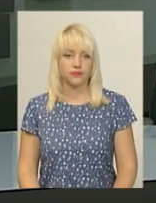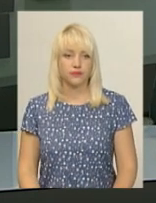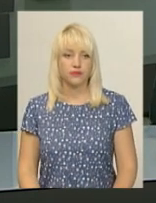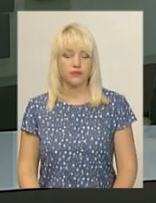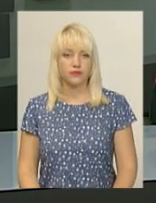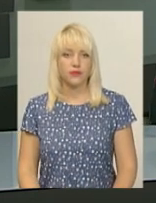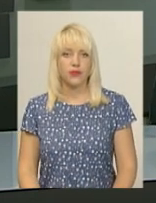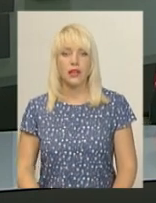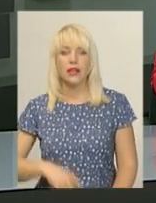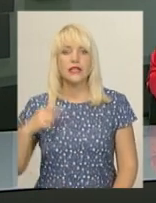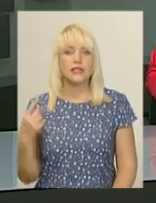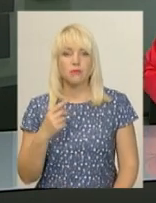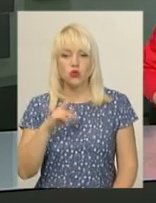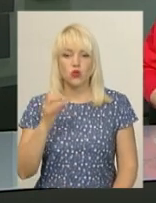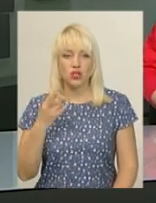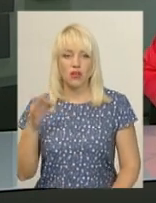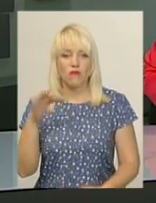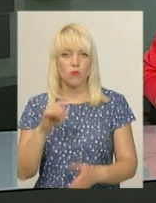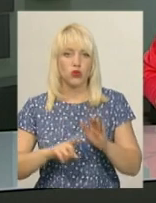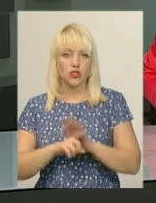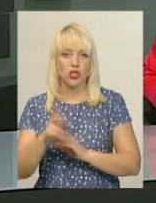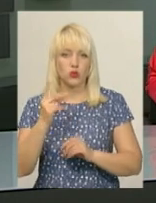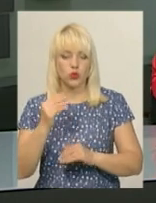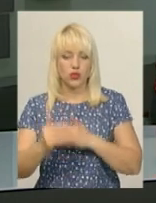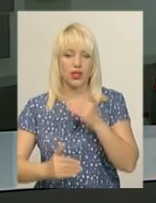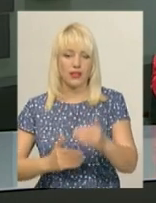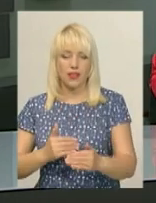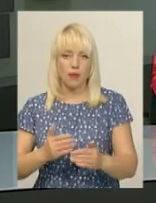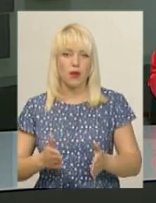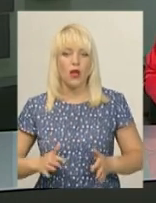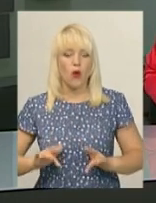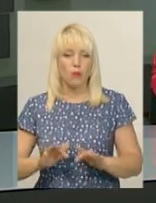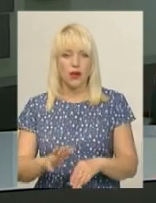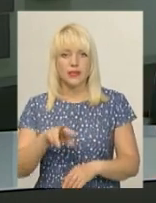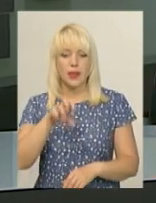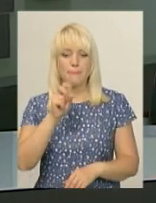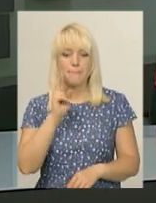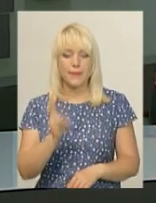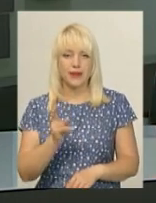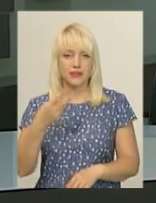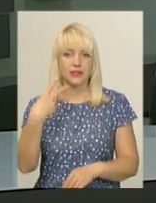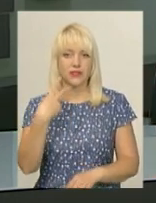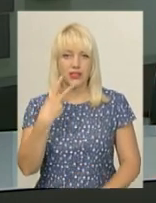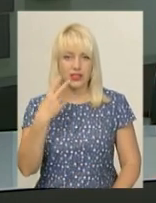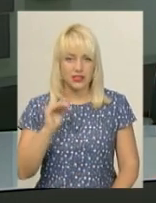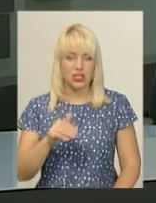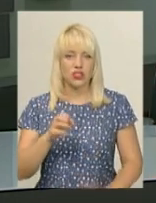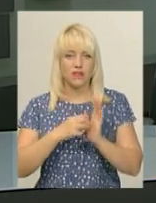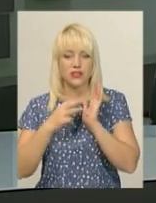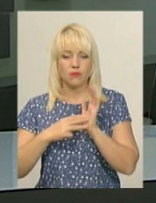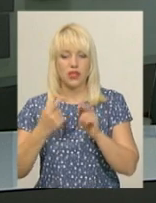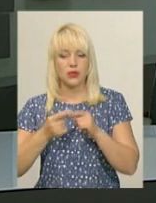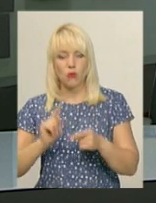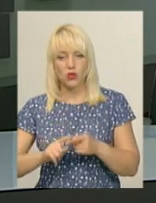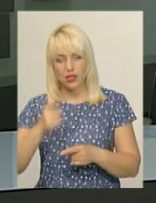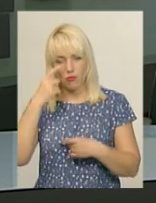З 1 червня в області розпочинається другий етап операції «МАК-2018». Про це повідомила прессекретар